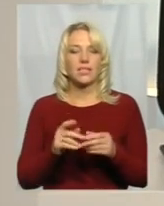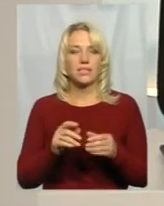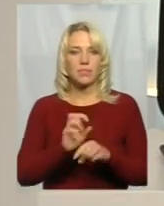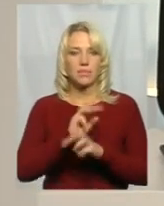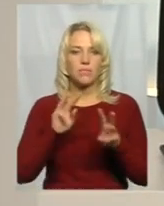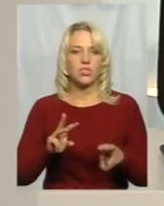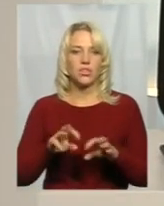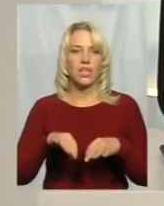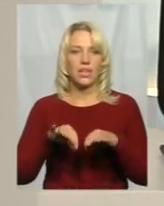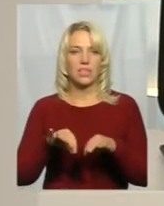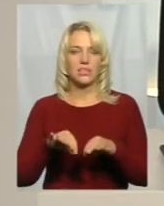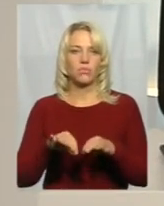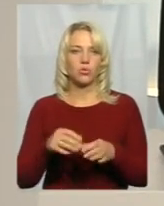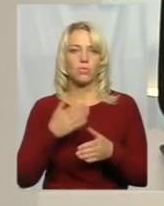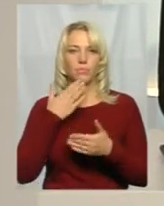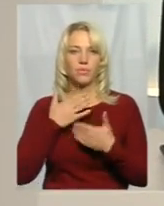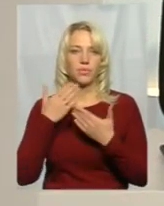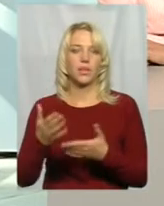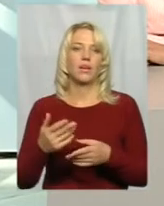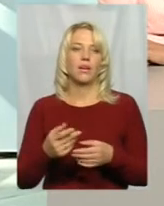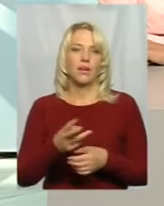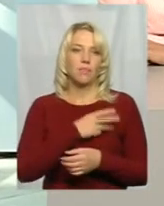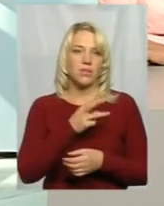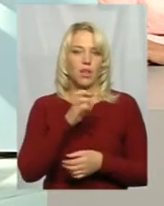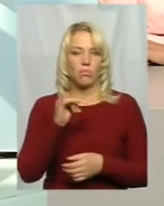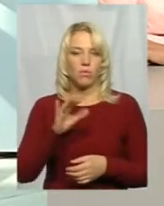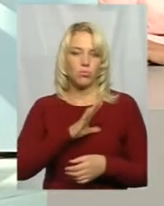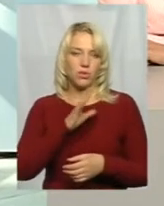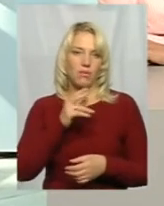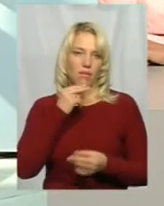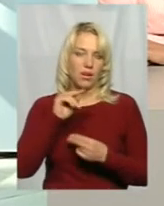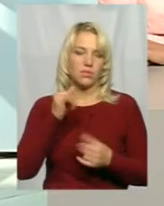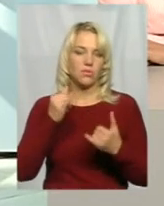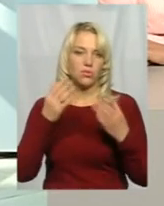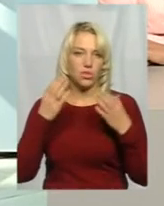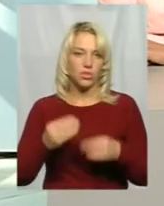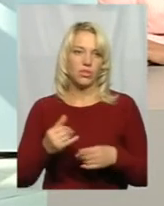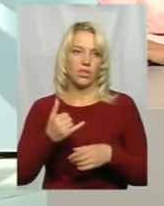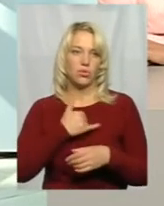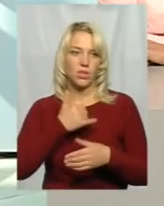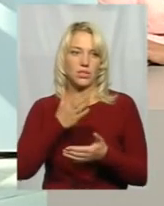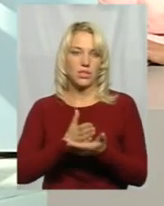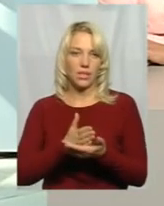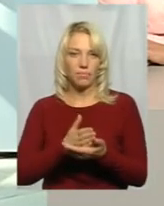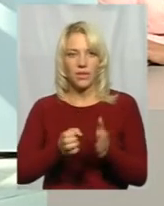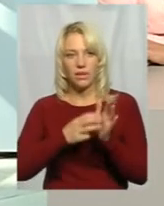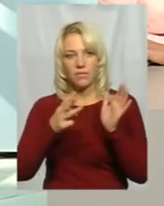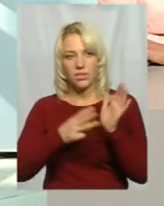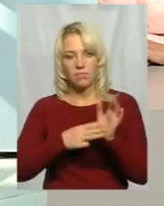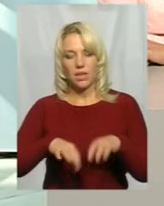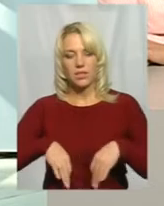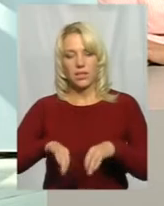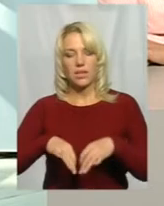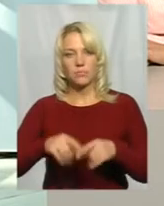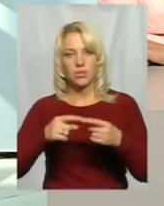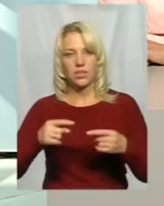служби? Ну, бажало б бути краще. На сьогоднішній день у нас є 18 транспортних